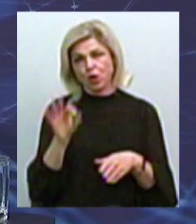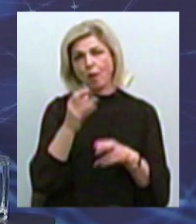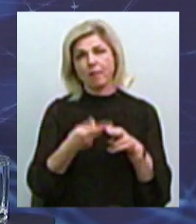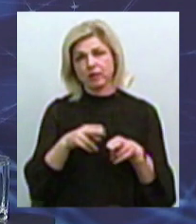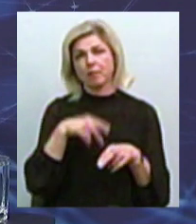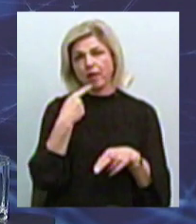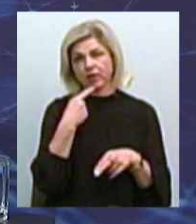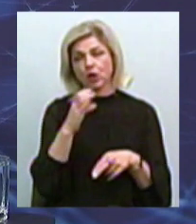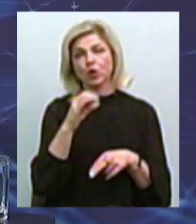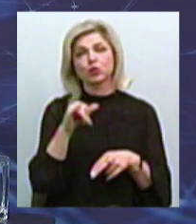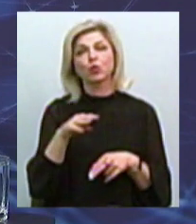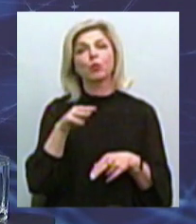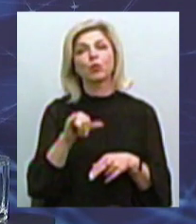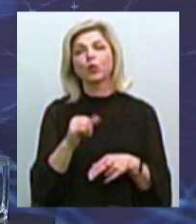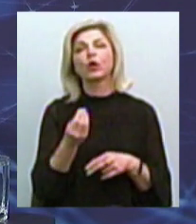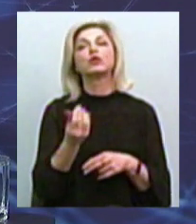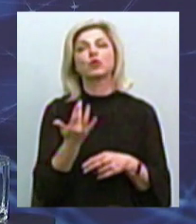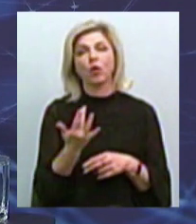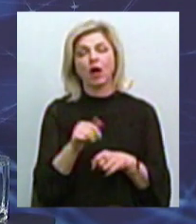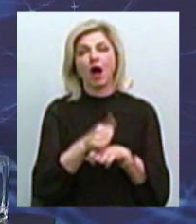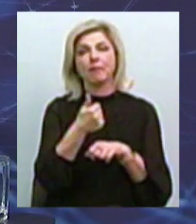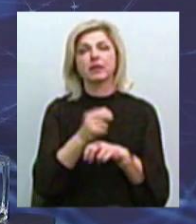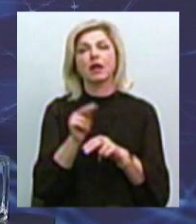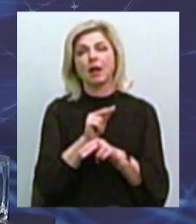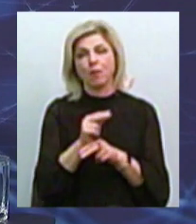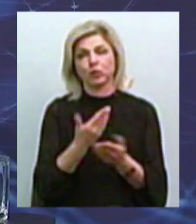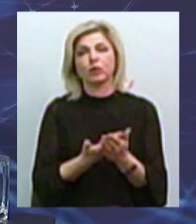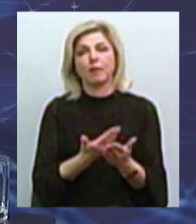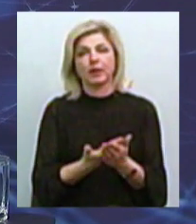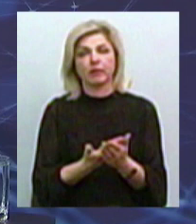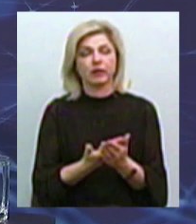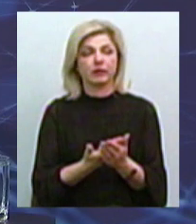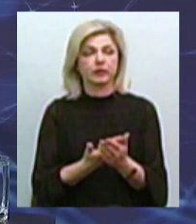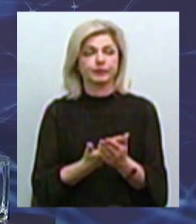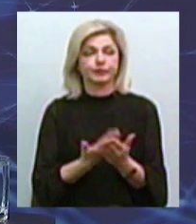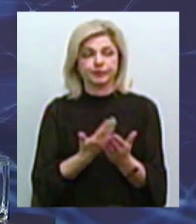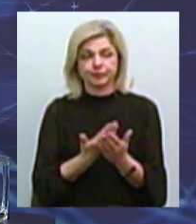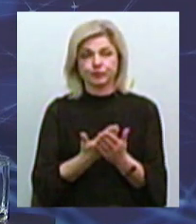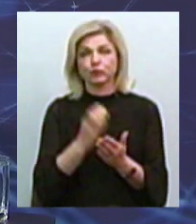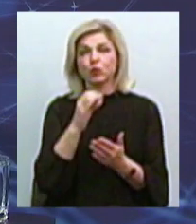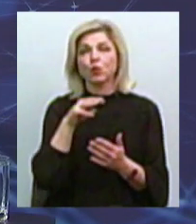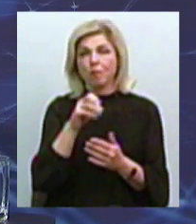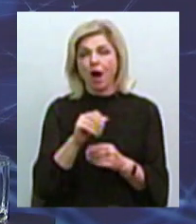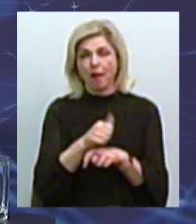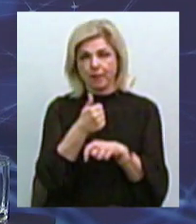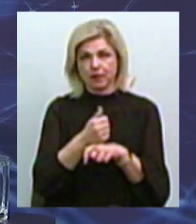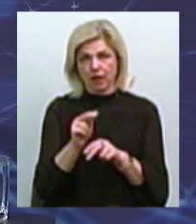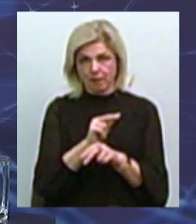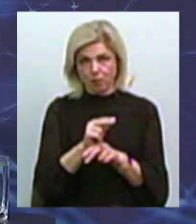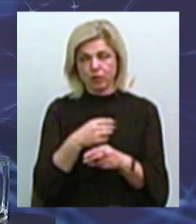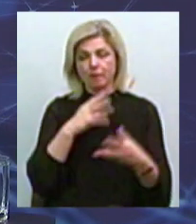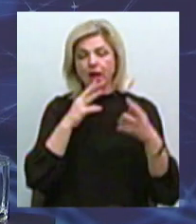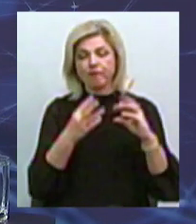можете назвати? Суму чого? Капітального ремонту, наприклад. Суму капітального ремонту, наприклад. Наприклад, ми даємо звіт